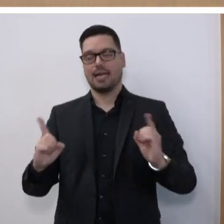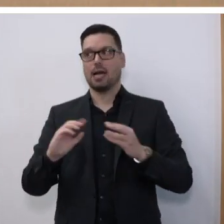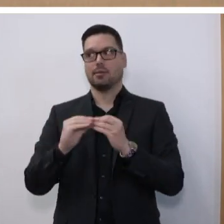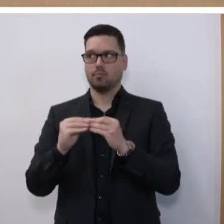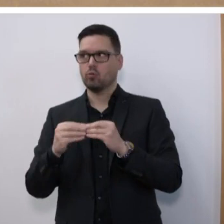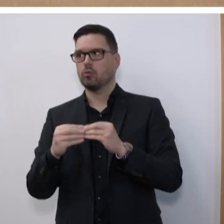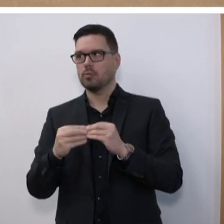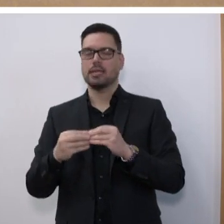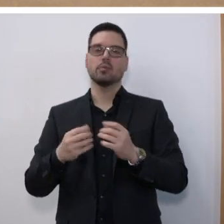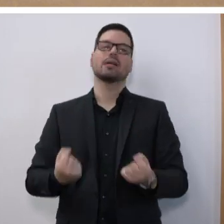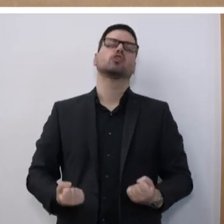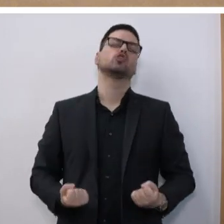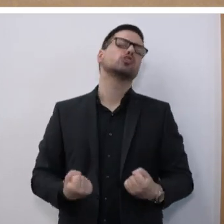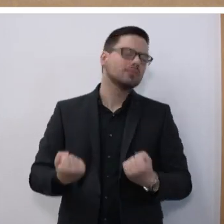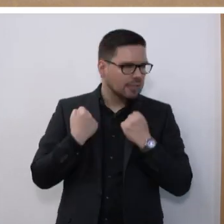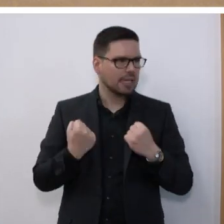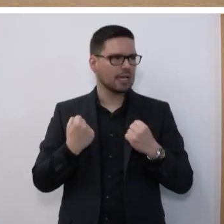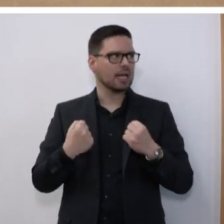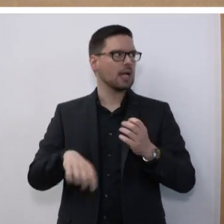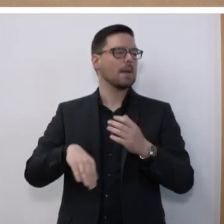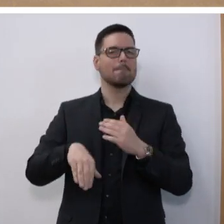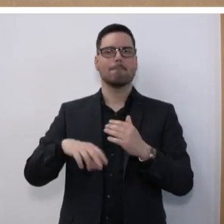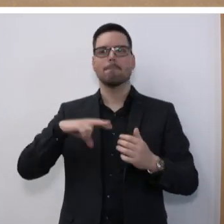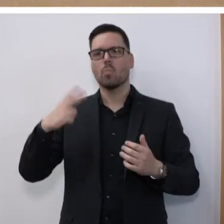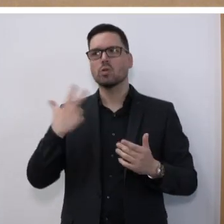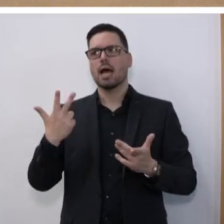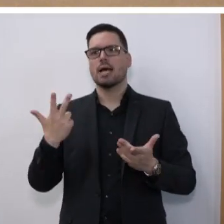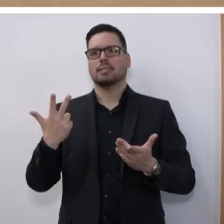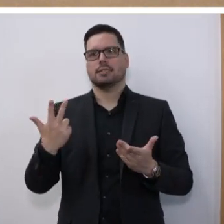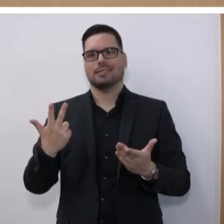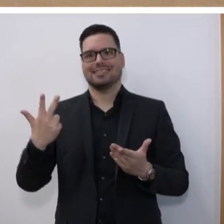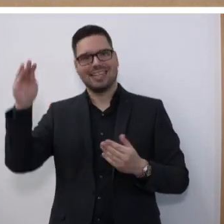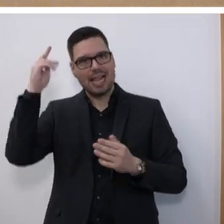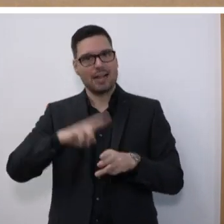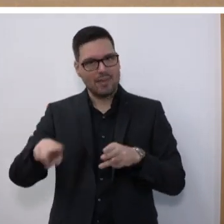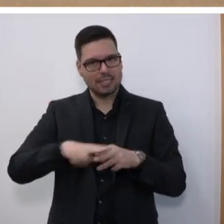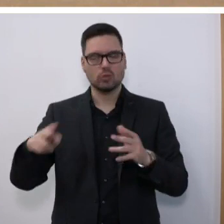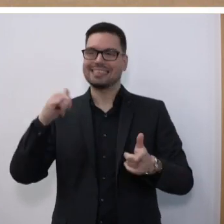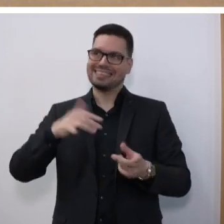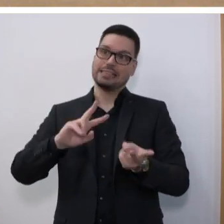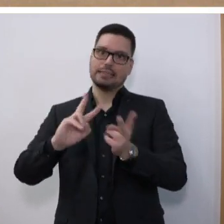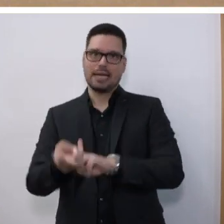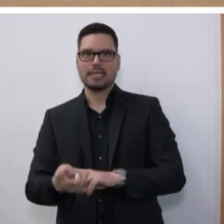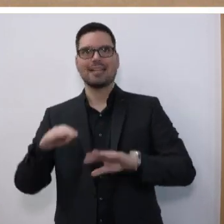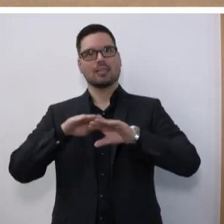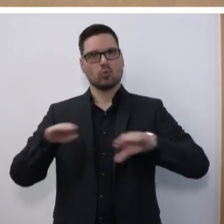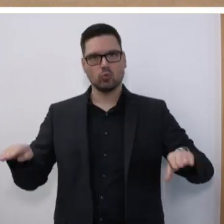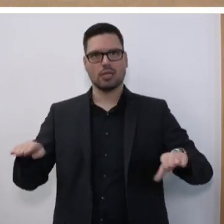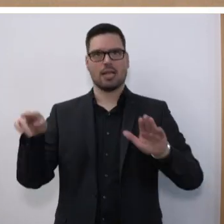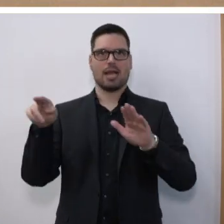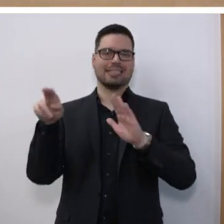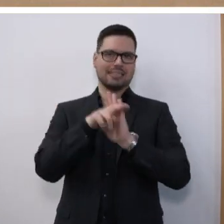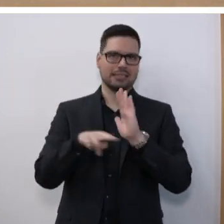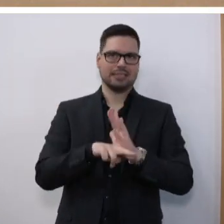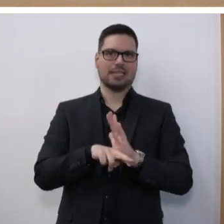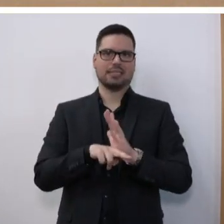und erschwerte auch den Einsatz moderner Lernwerkzeuge. Das wollen wir ändern, das ist Grundlage dieses Gesetzes,